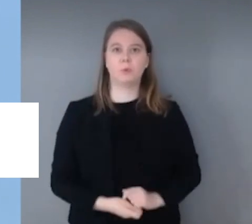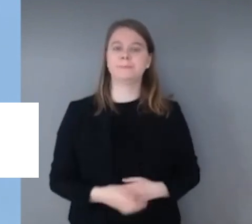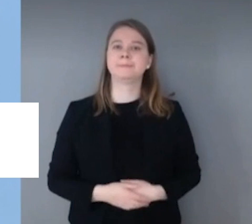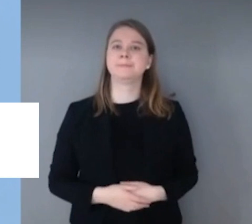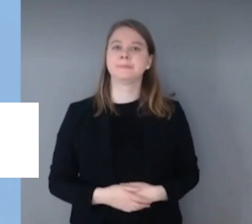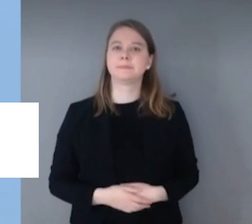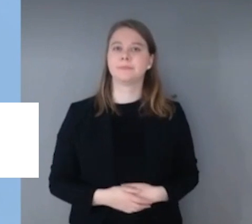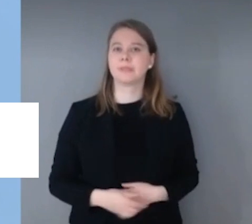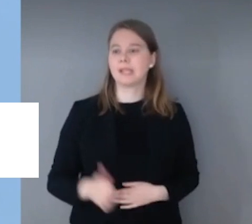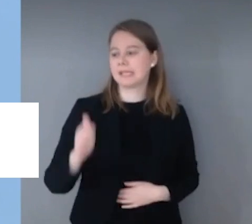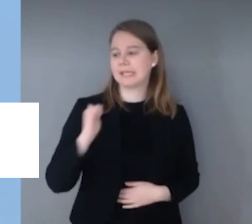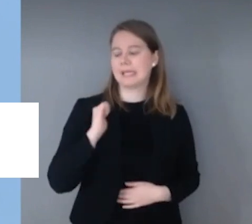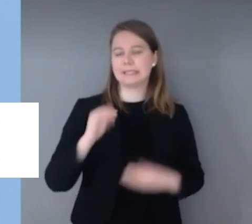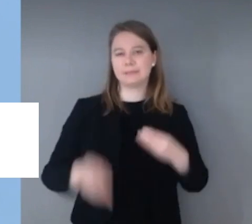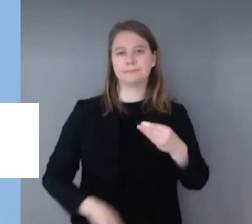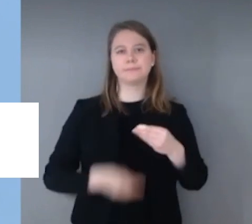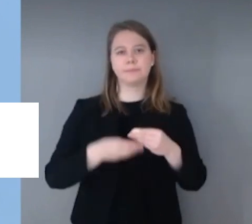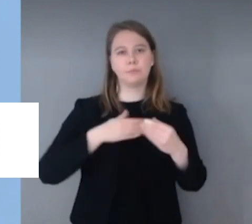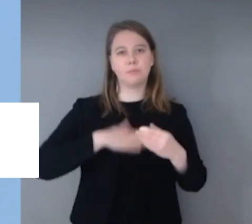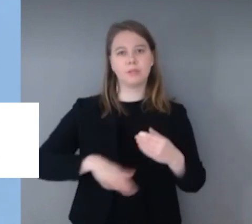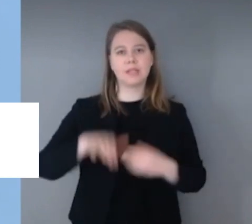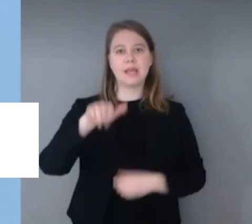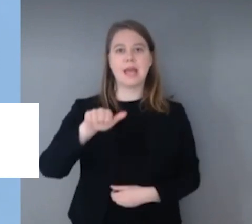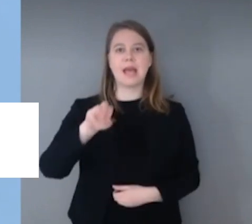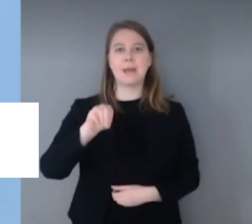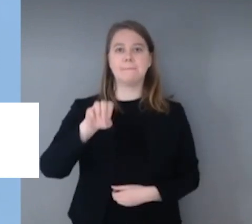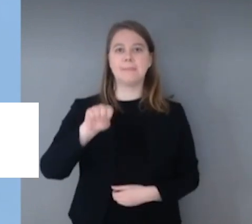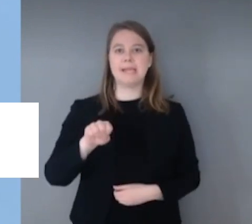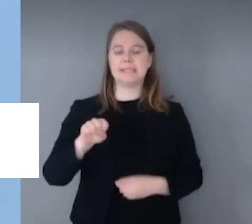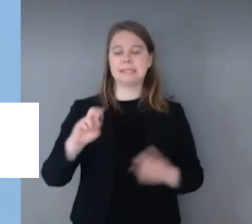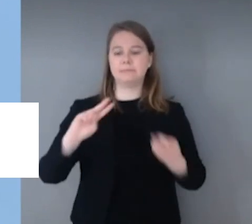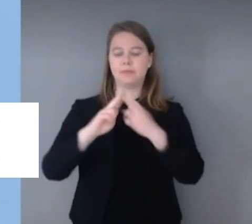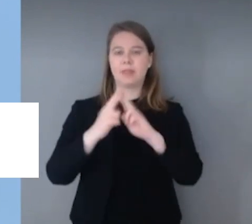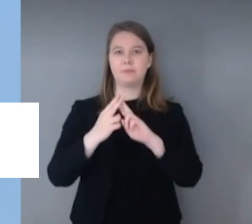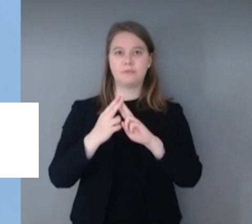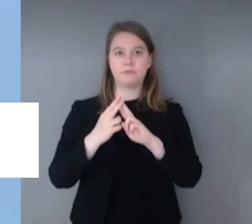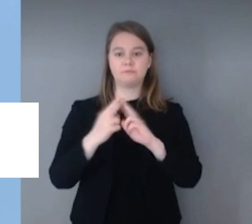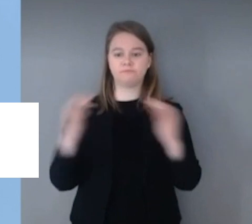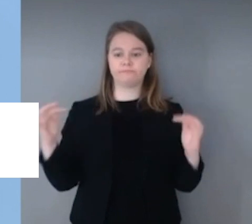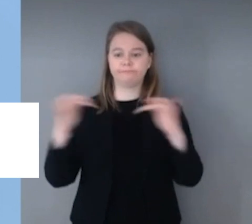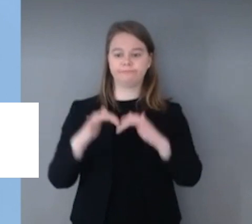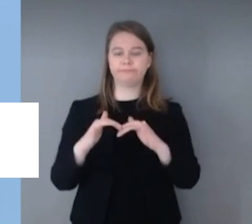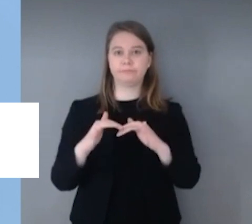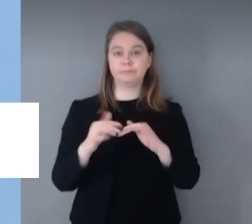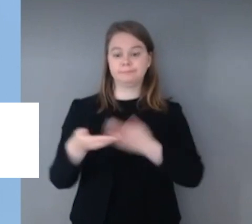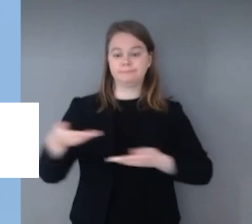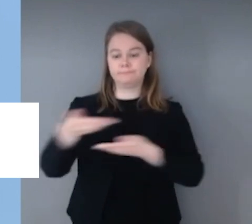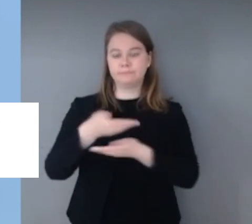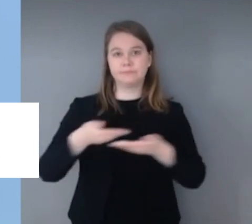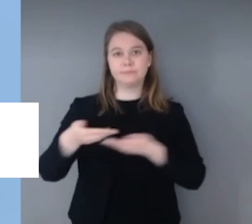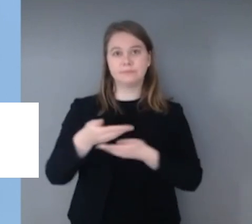möchte ich nur kurz anmerken, auch einen AMS-Gipfel gegeben. Einen AMS-Gipfel, wo über verschiedenste